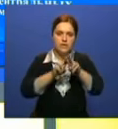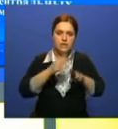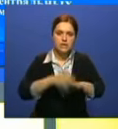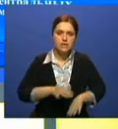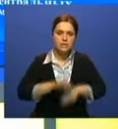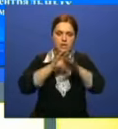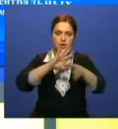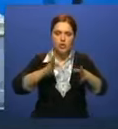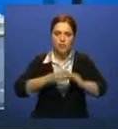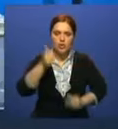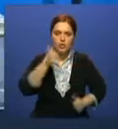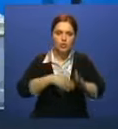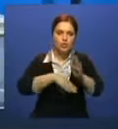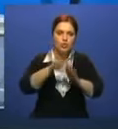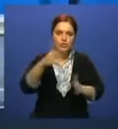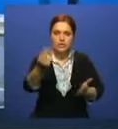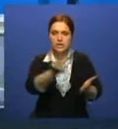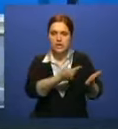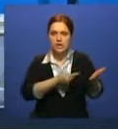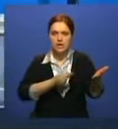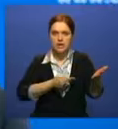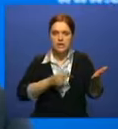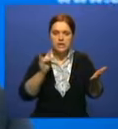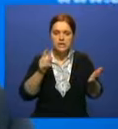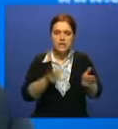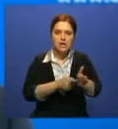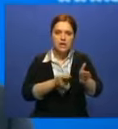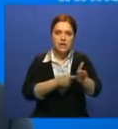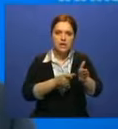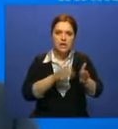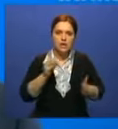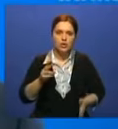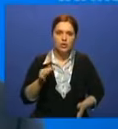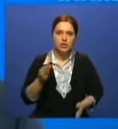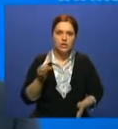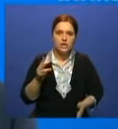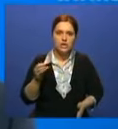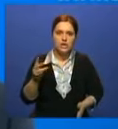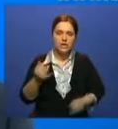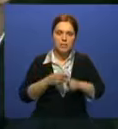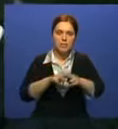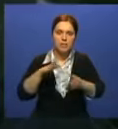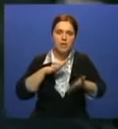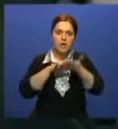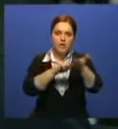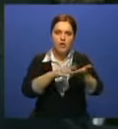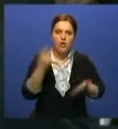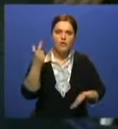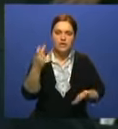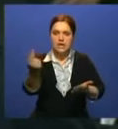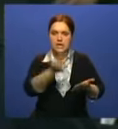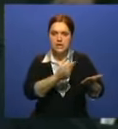Лучшую работу представила дизайнер из Караганды Екатерина Рукшинене. На конкурс поступило свыше 200 эскизов.